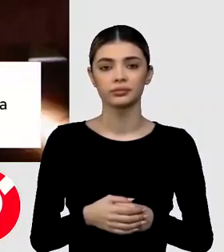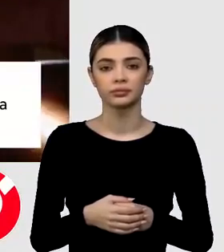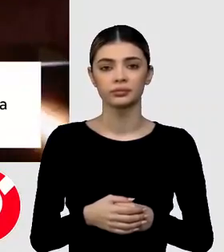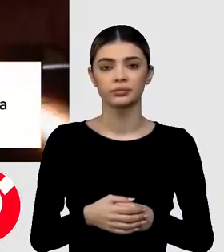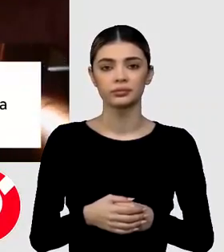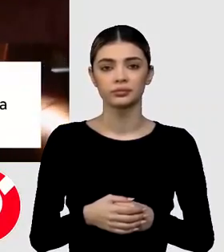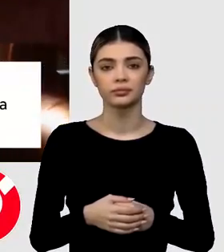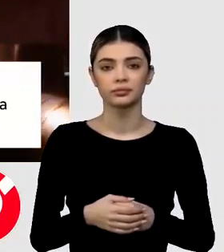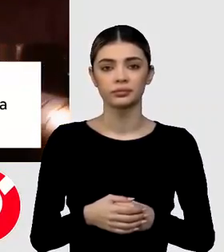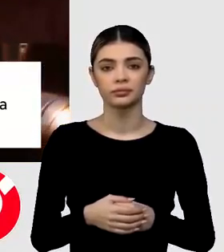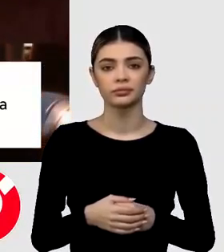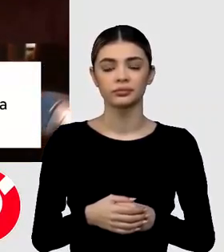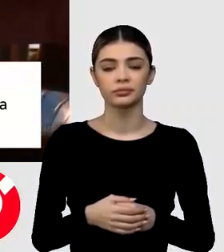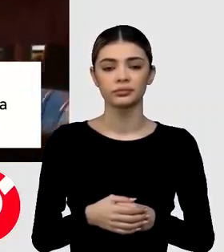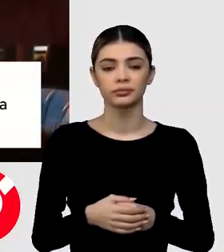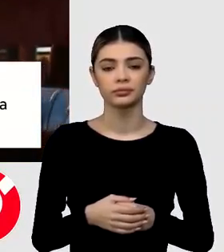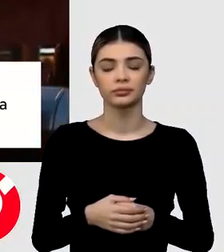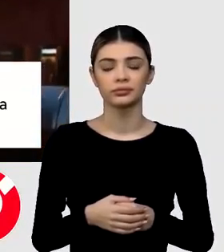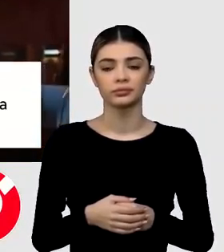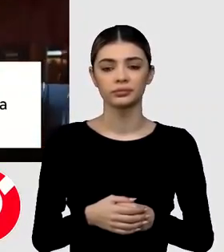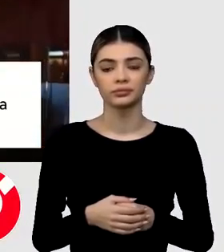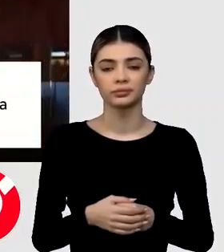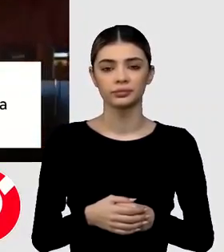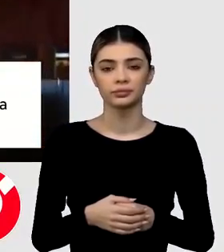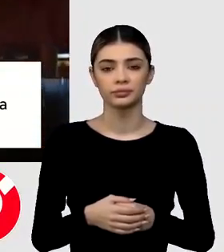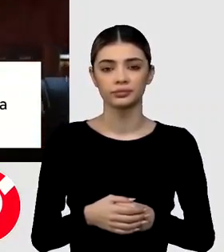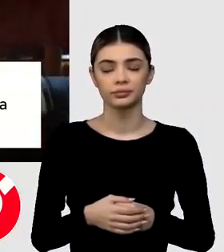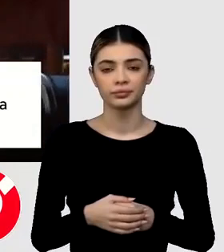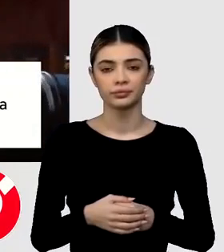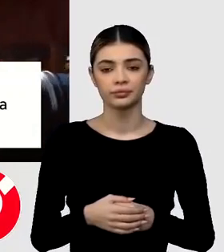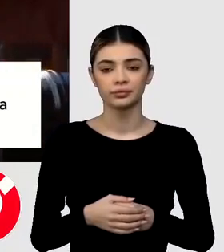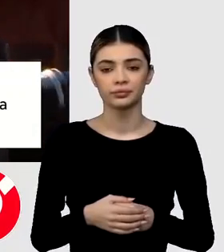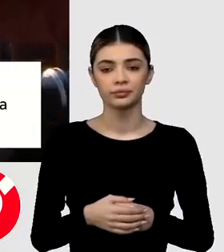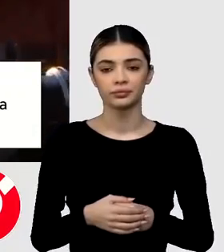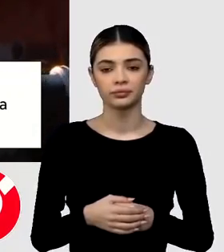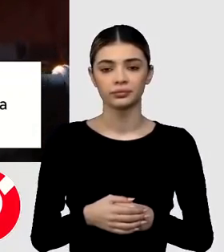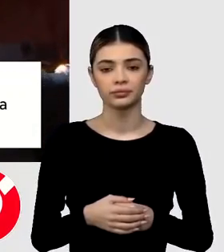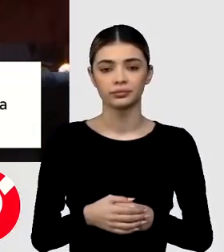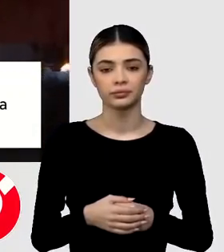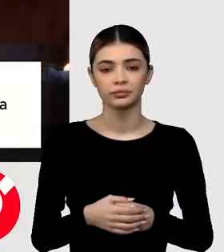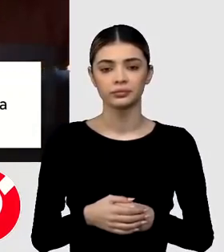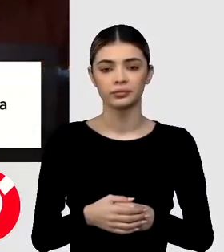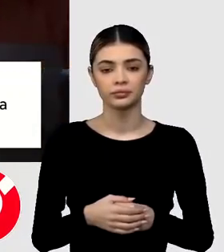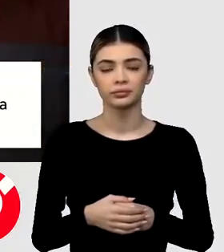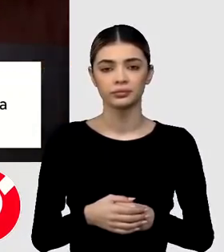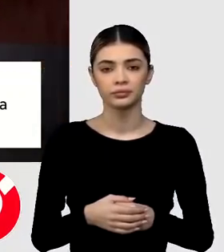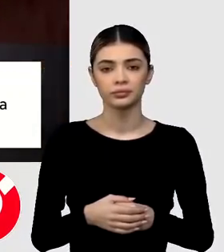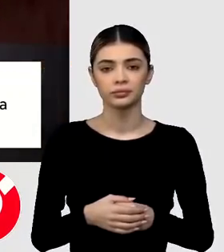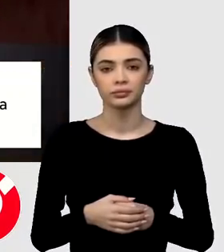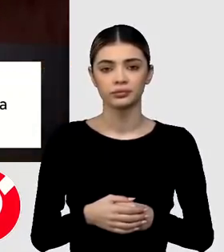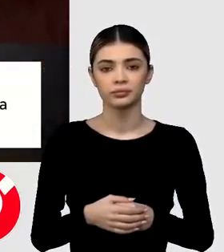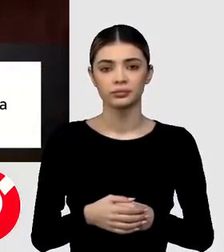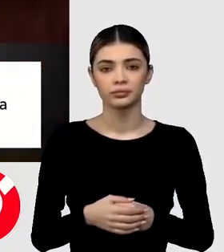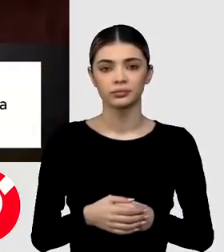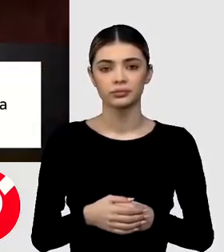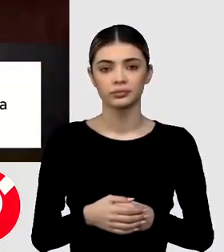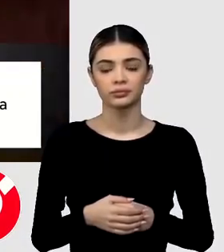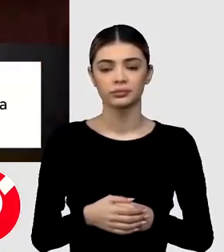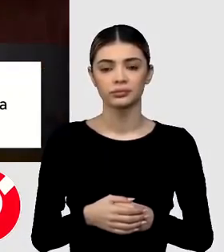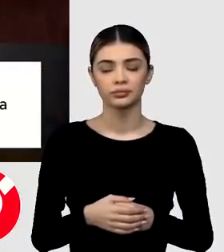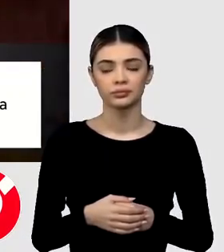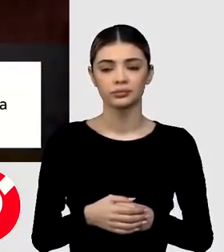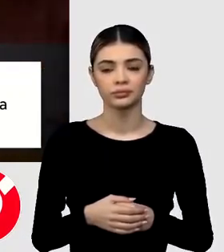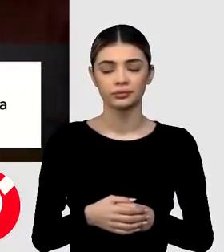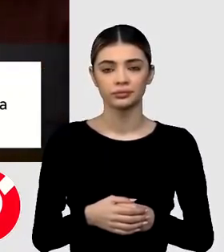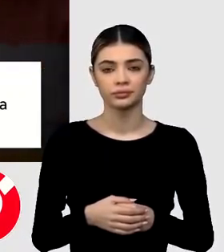compensare a consumatorilor industriali mari. Noi